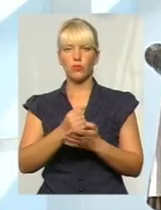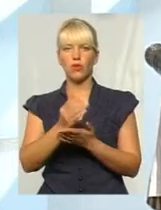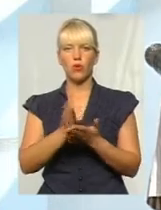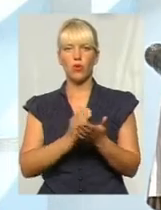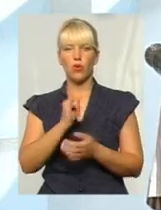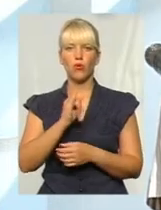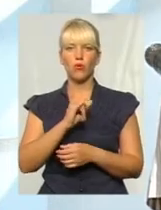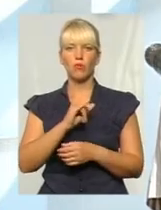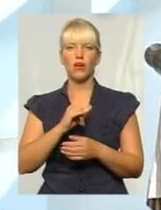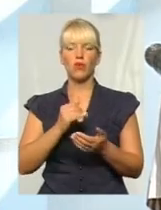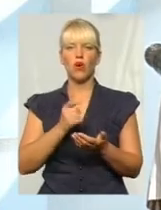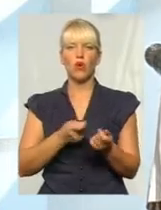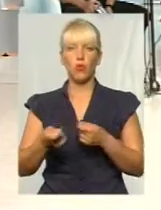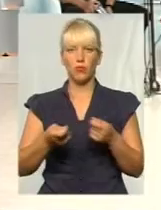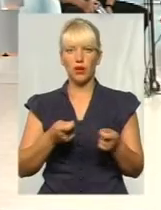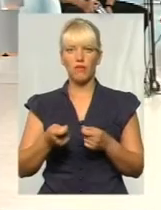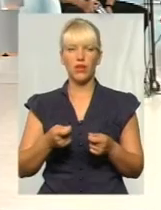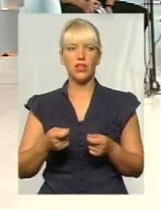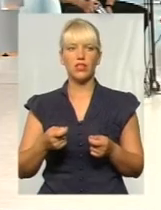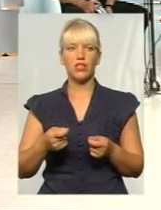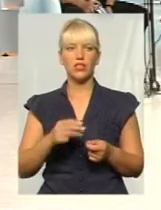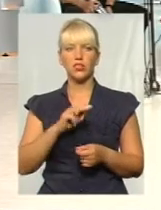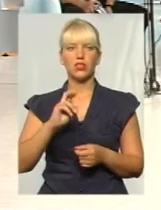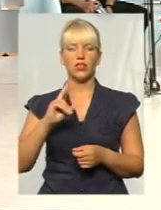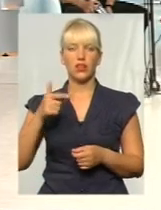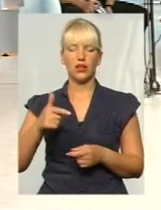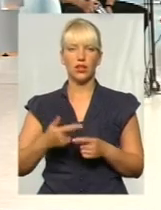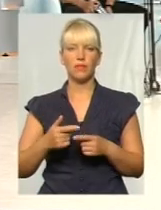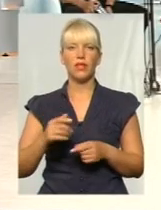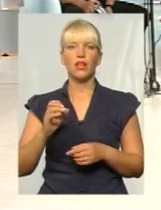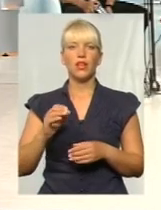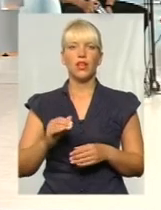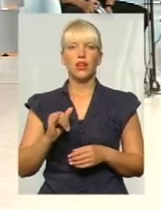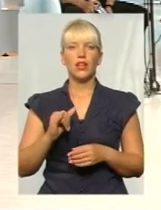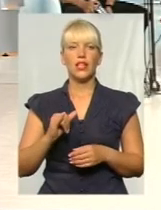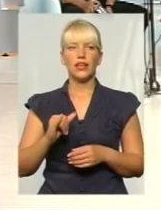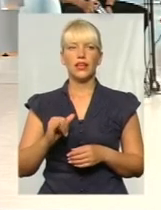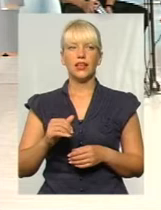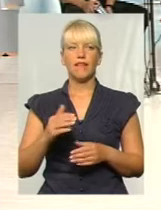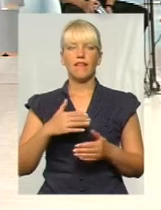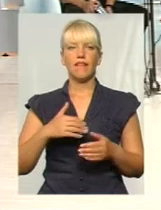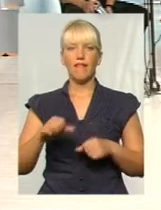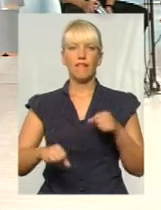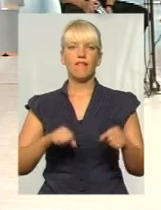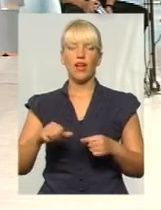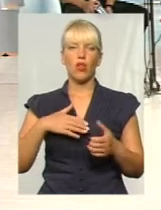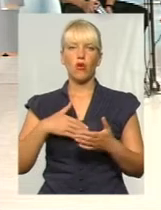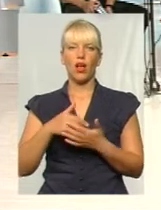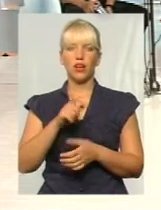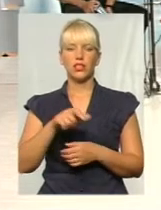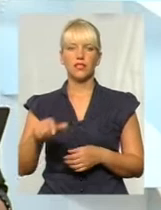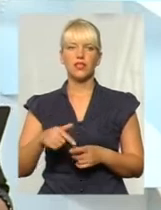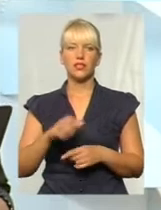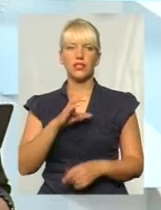-комунального господарства Хмельницької міської ради. Доброго дня. Також у нашій студії сьогодні велоактивісти. Пан Сергій